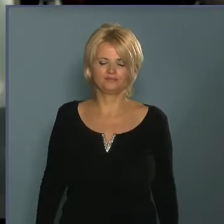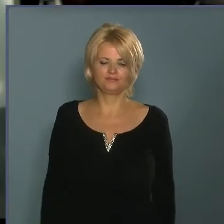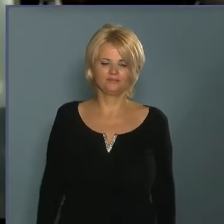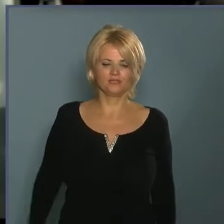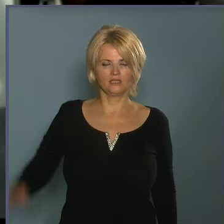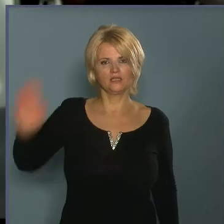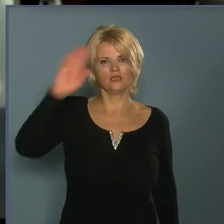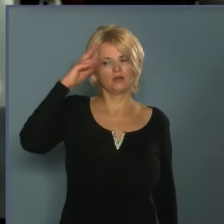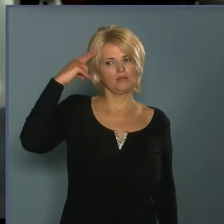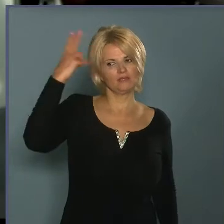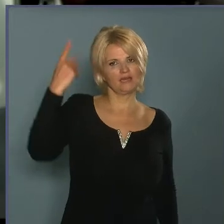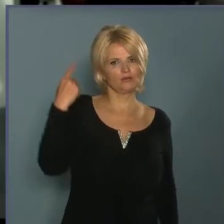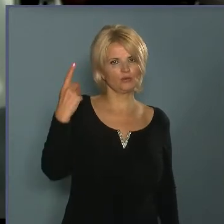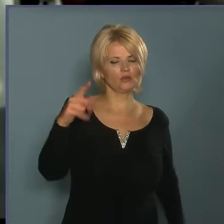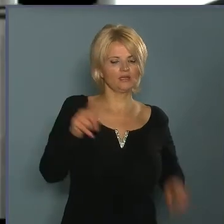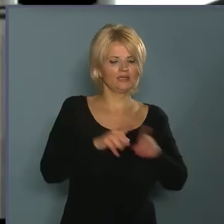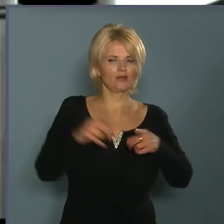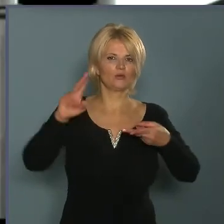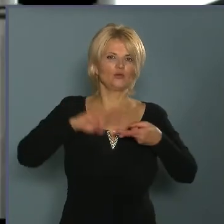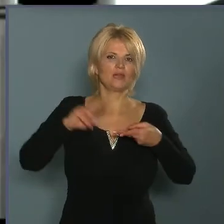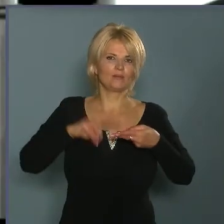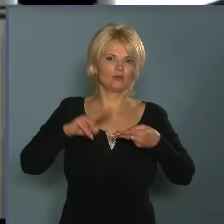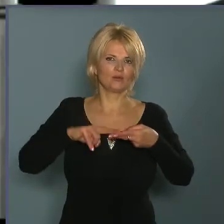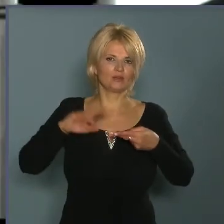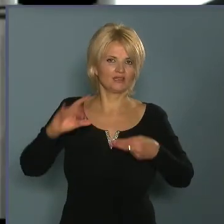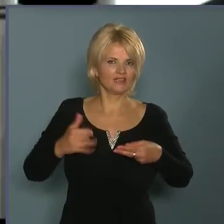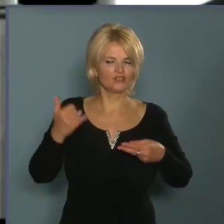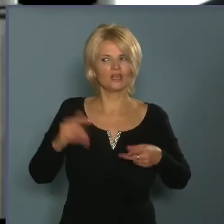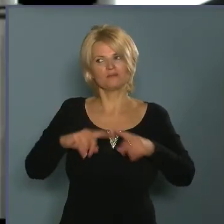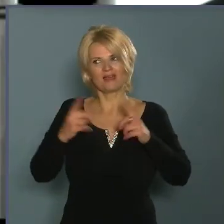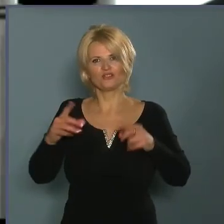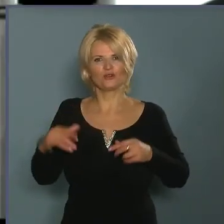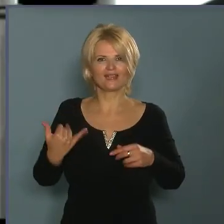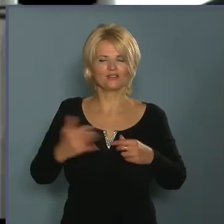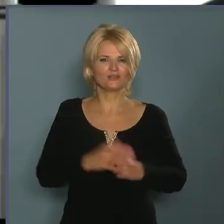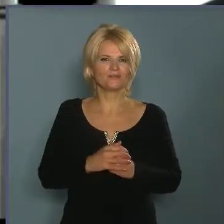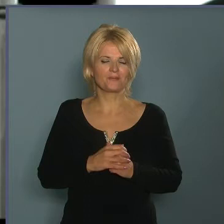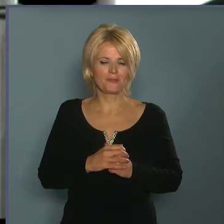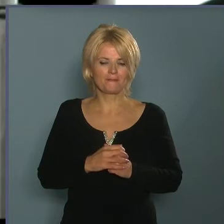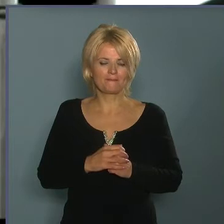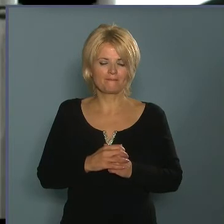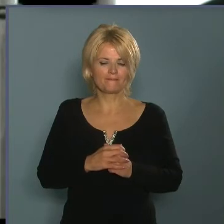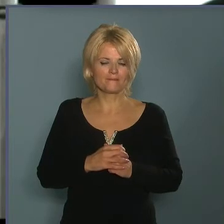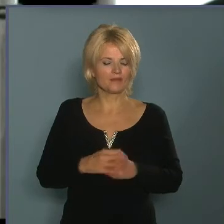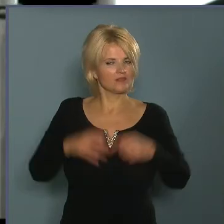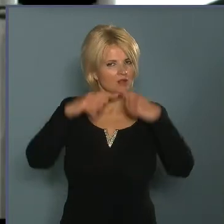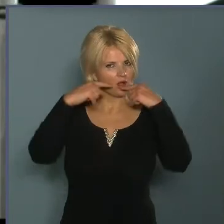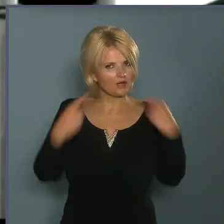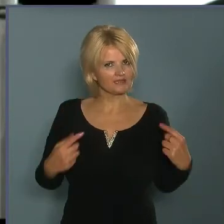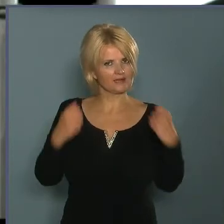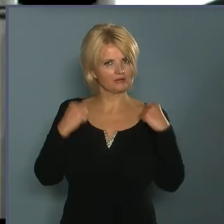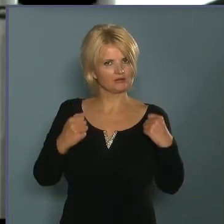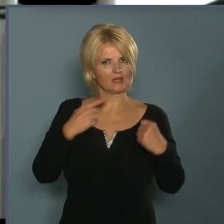Kapitány úr, ilyenkor ünnepek táján is, meg máskor is nagyon határozottan